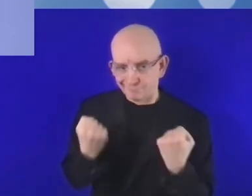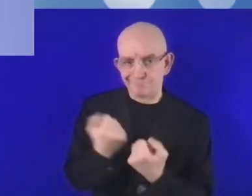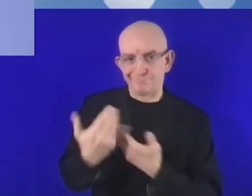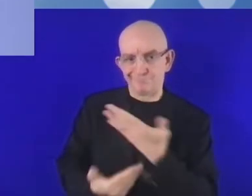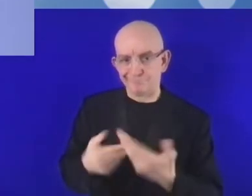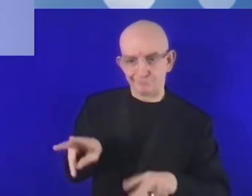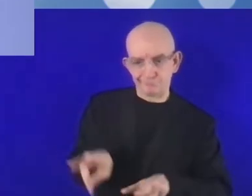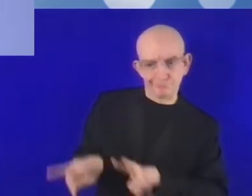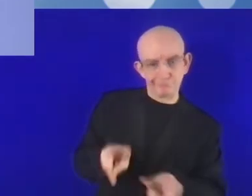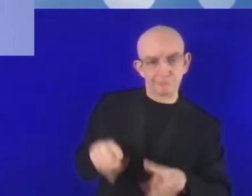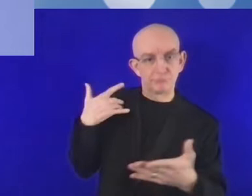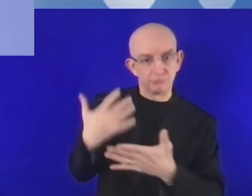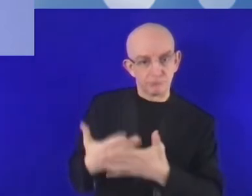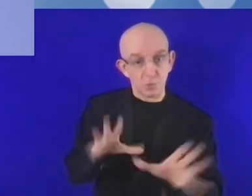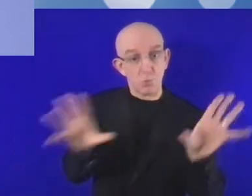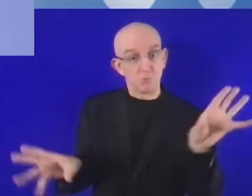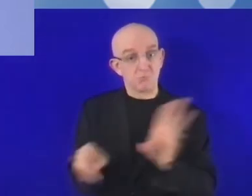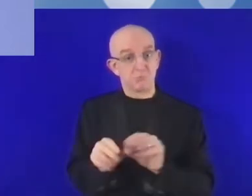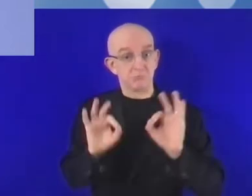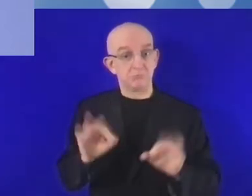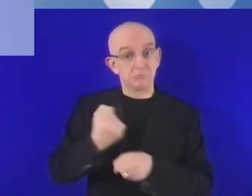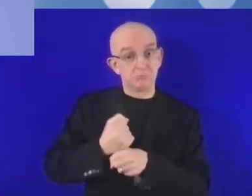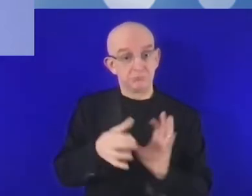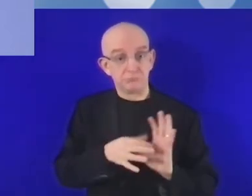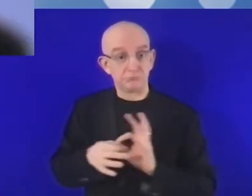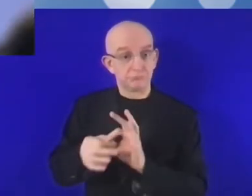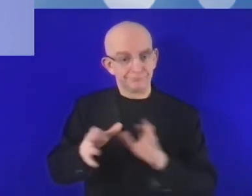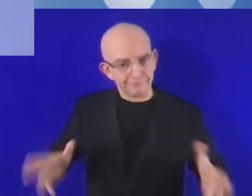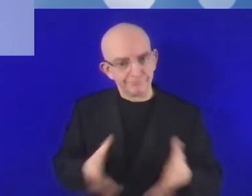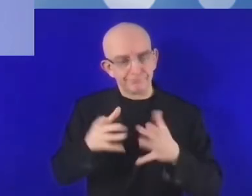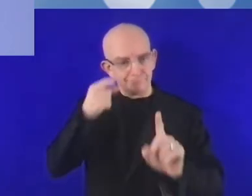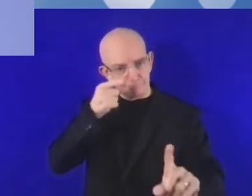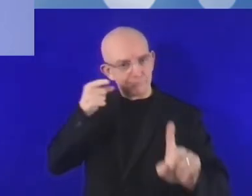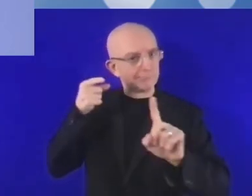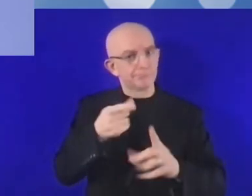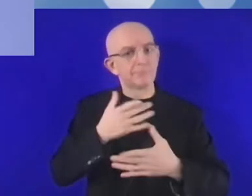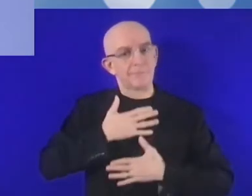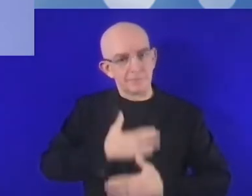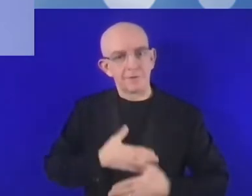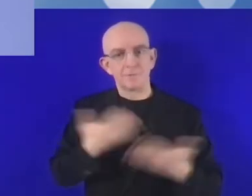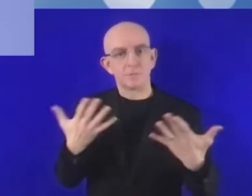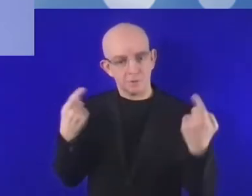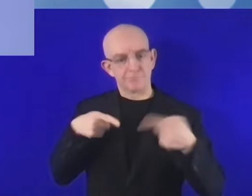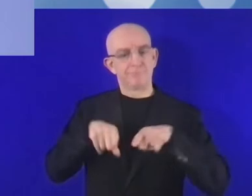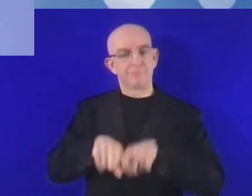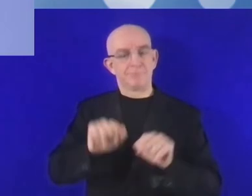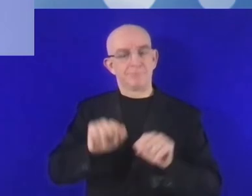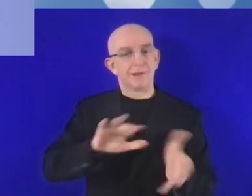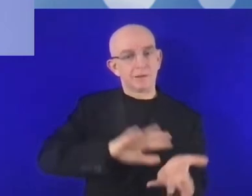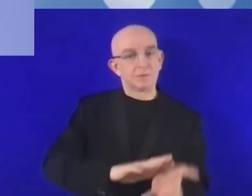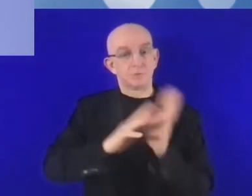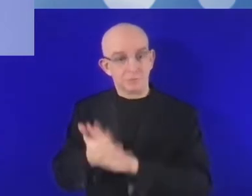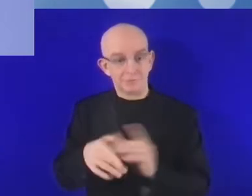I mamy nadzieję, że tego rodzaju współpraca umożliwi realną transformację